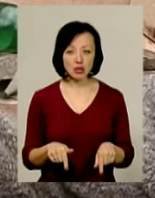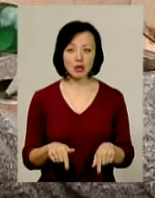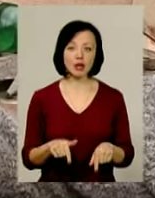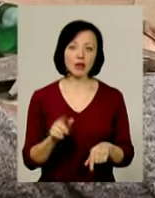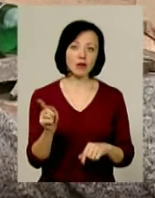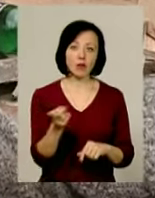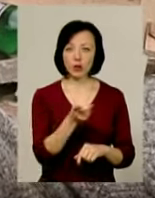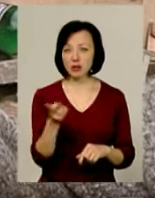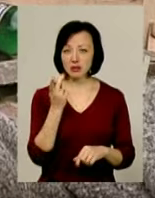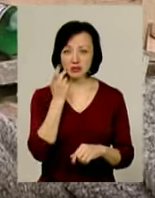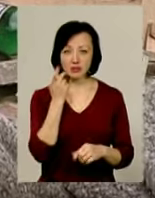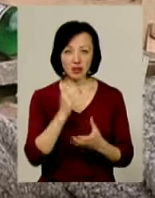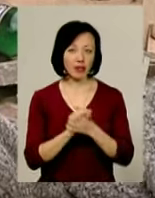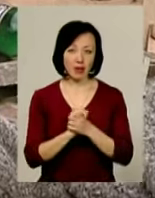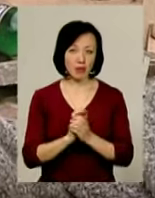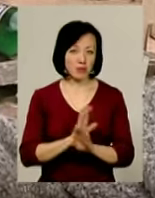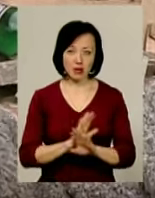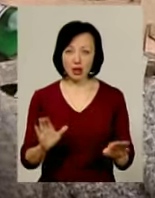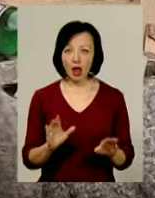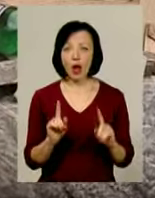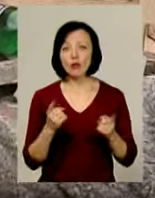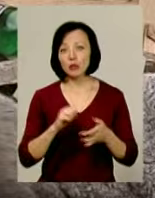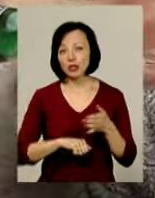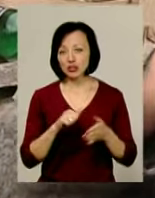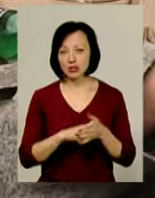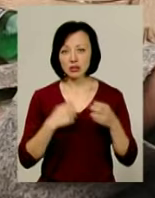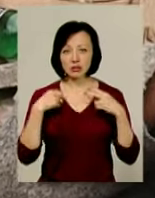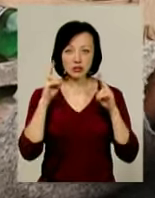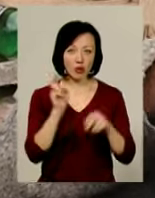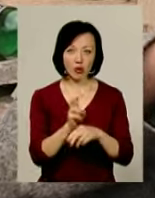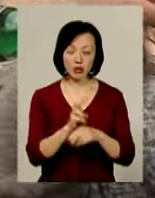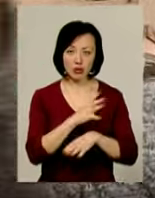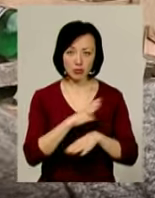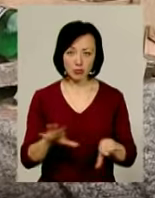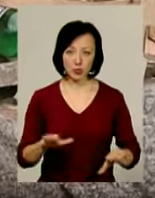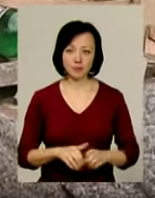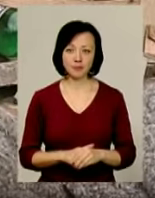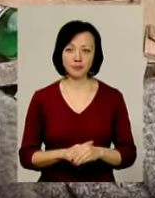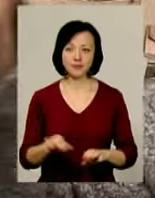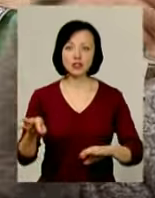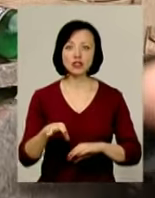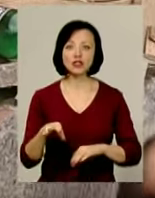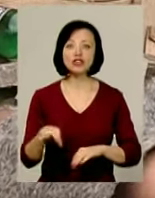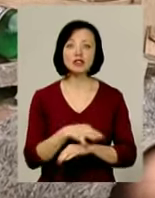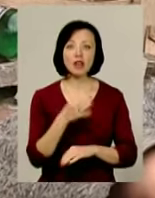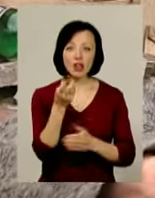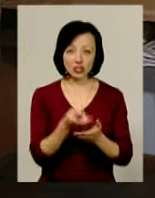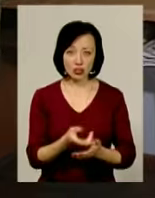Вони щось всюди не мирилися. А в чому? Бо я ж туди не ходила. Там його жінка лежить в комі.